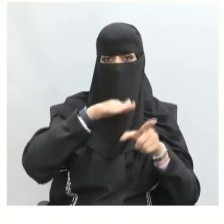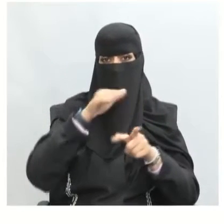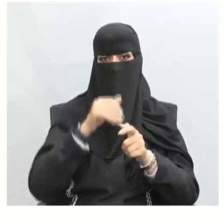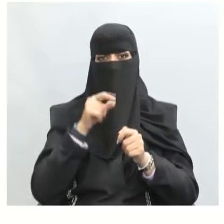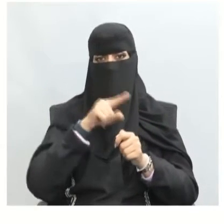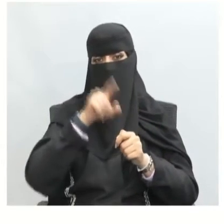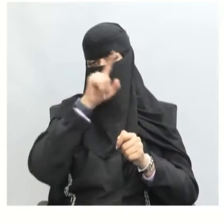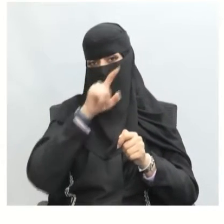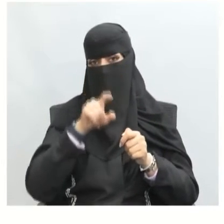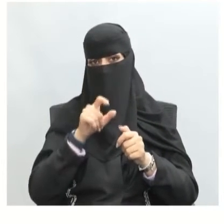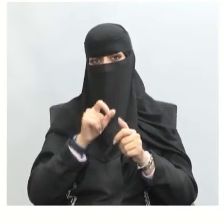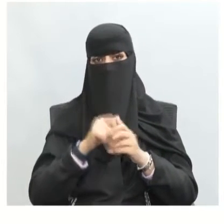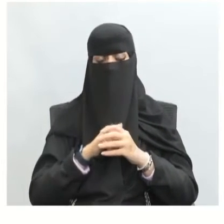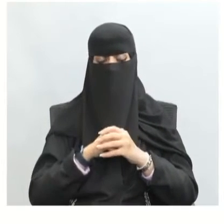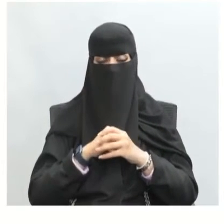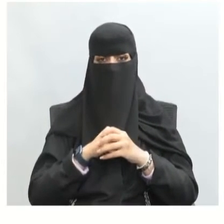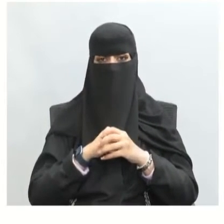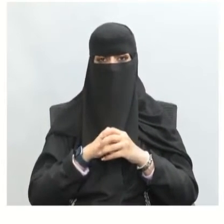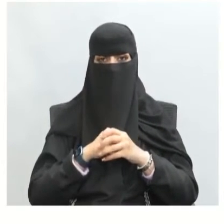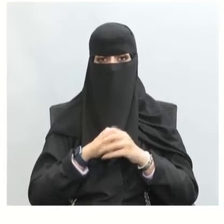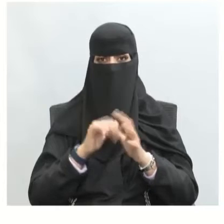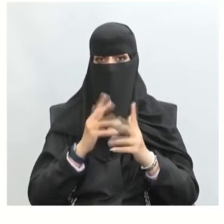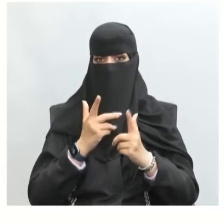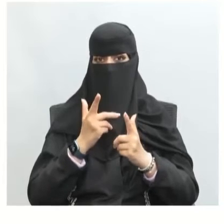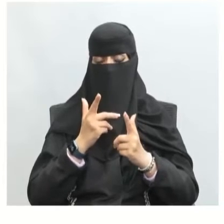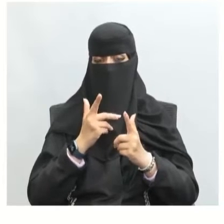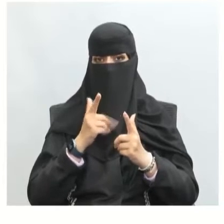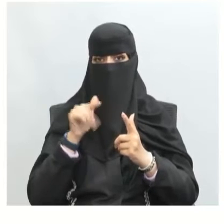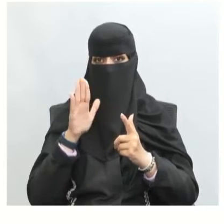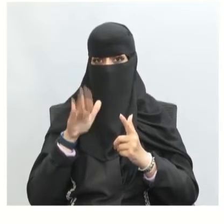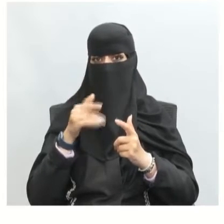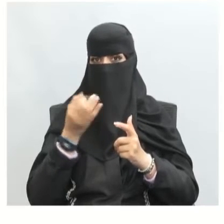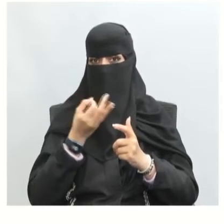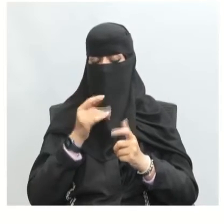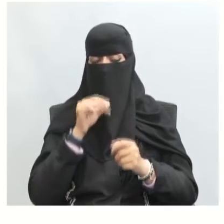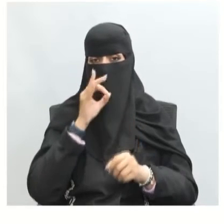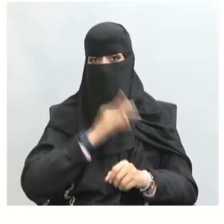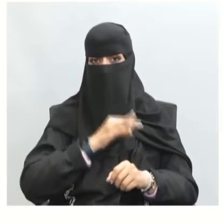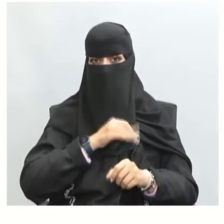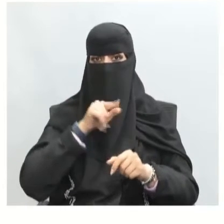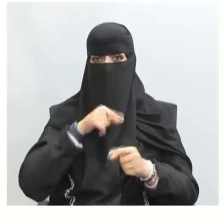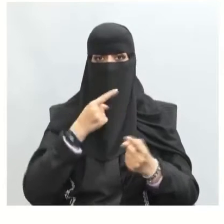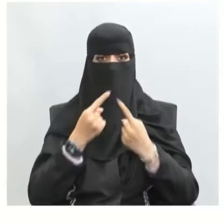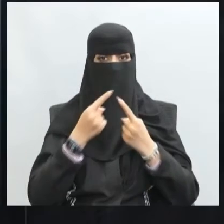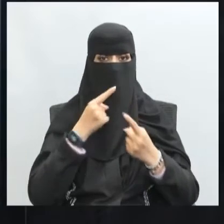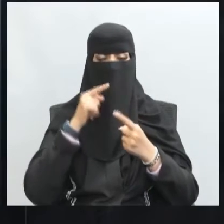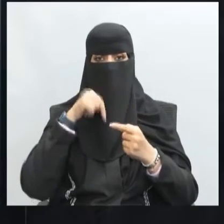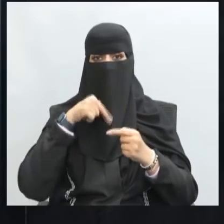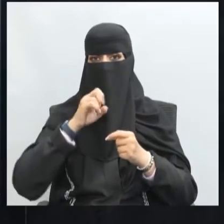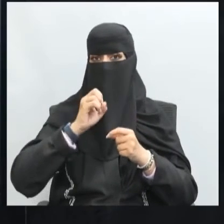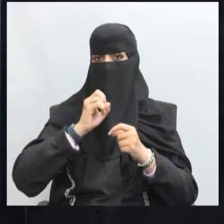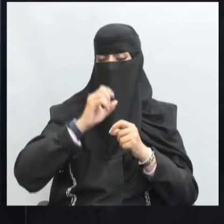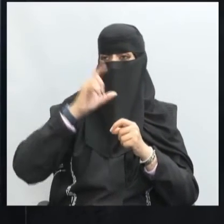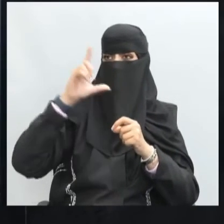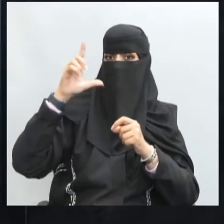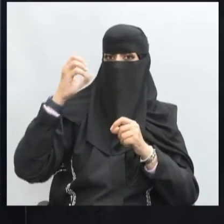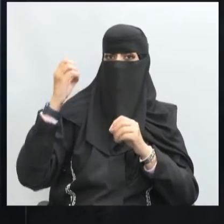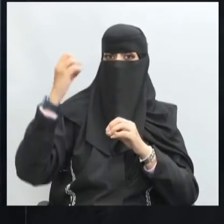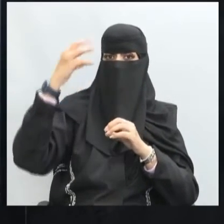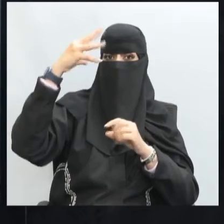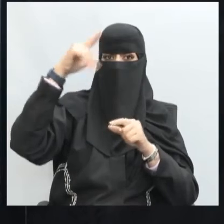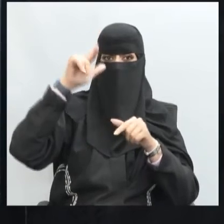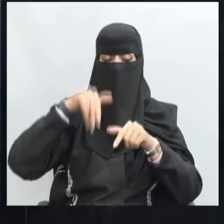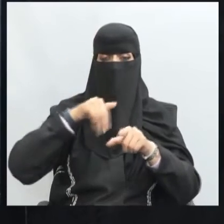في إظهار الجانب المشرق للوطن ذكرنا من فوائد الحوار أنه يظهر الجانب المشرق